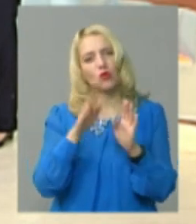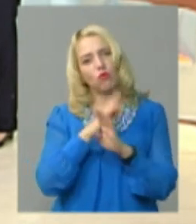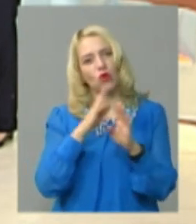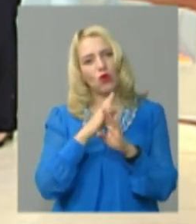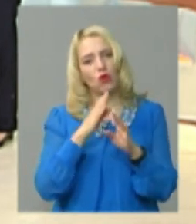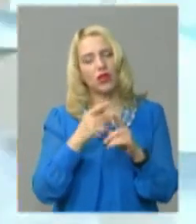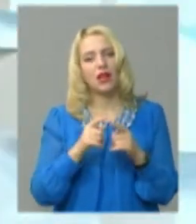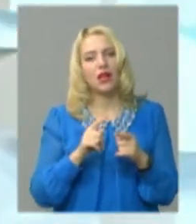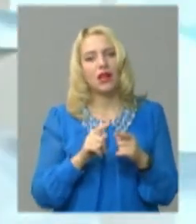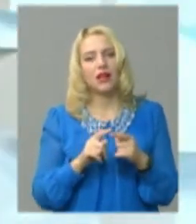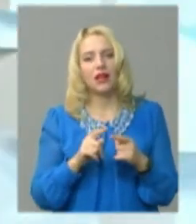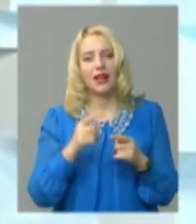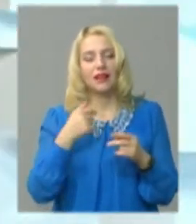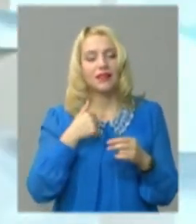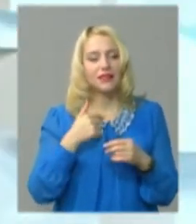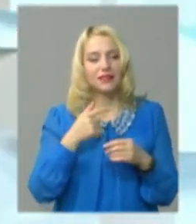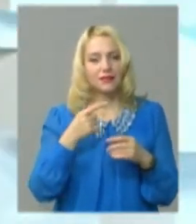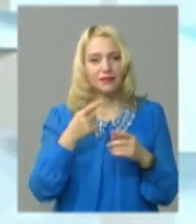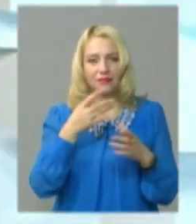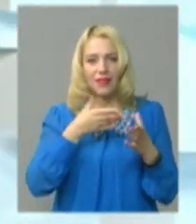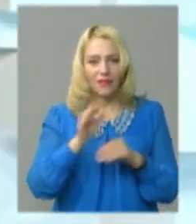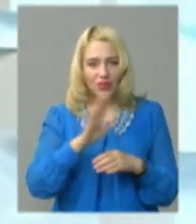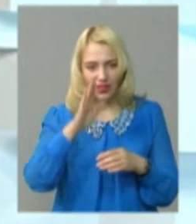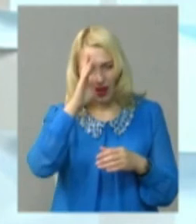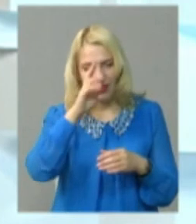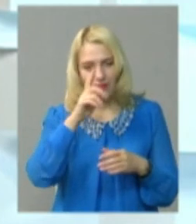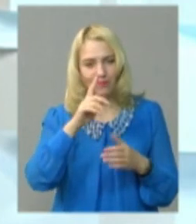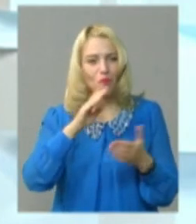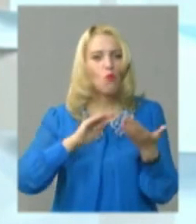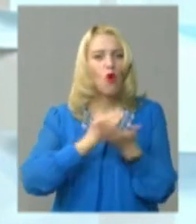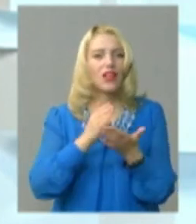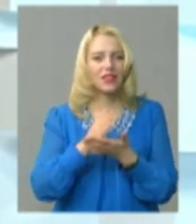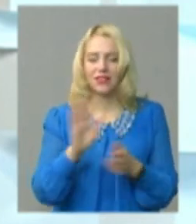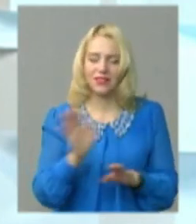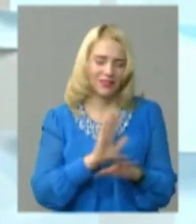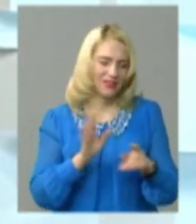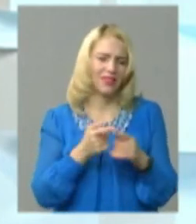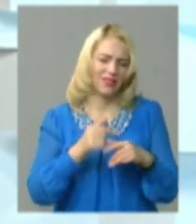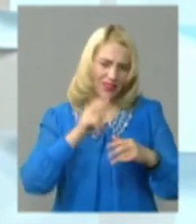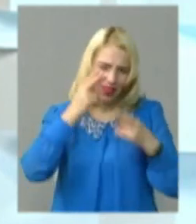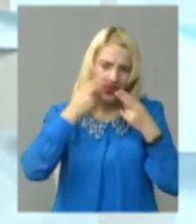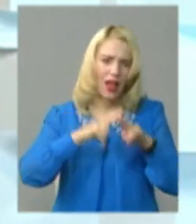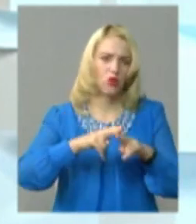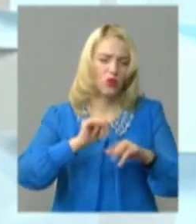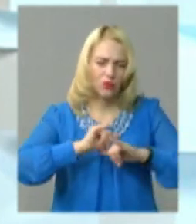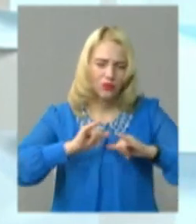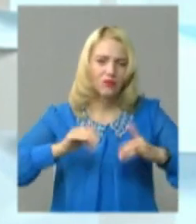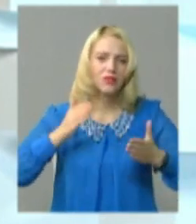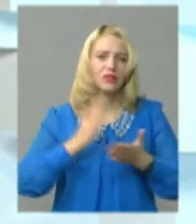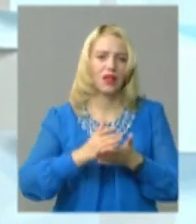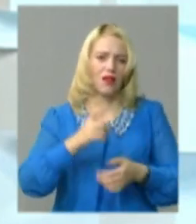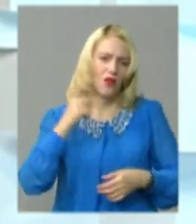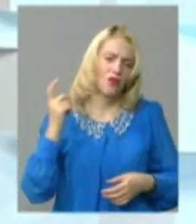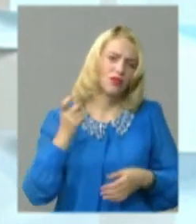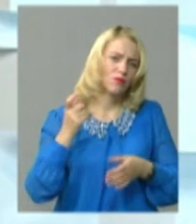Нас технології розвиваються, я думаю, по області вони у всіх розвиваються. Сьогодні є самодостатні